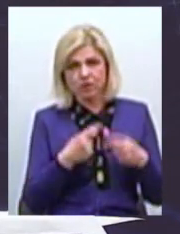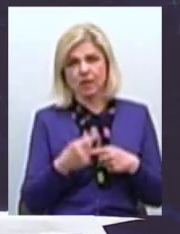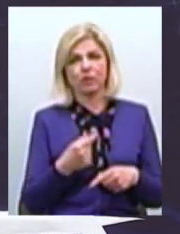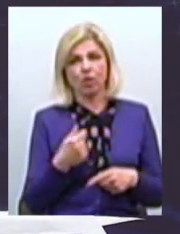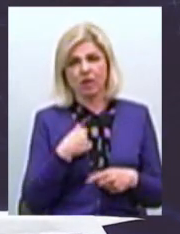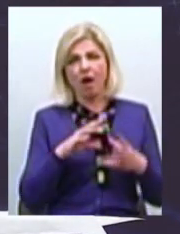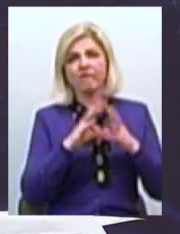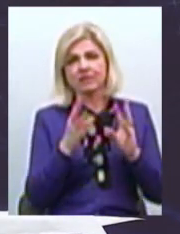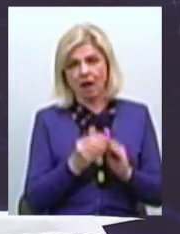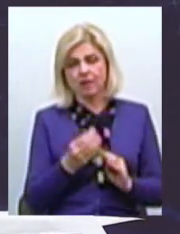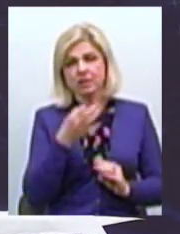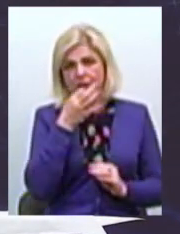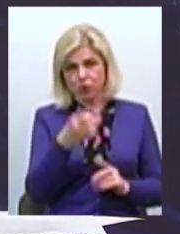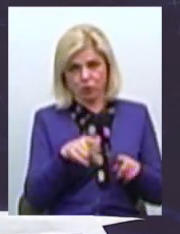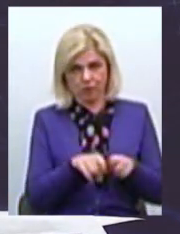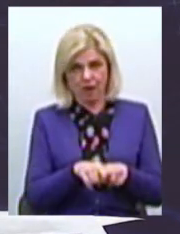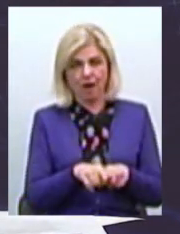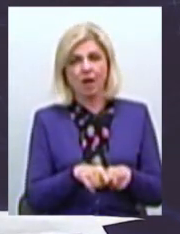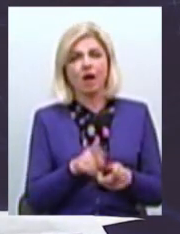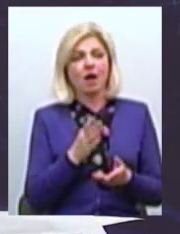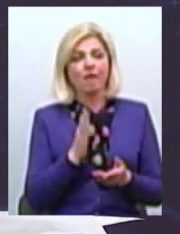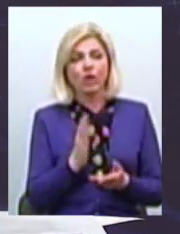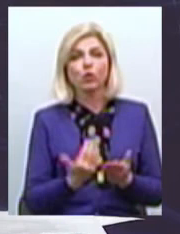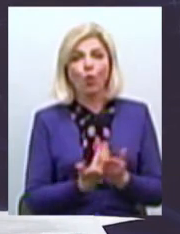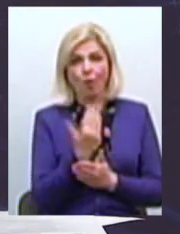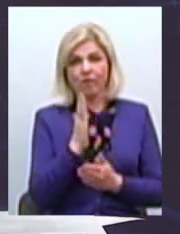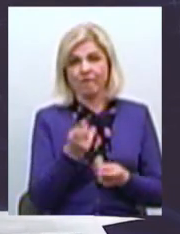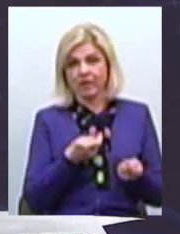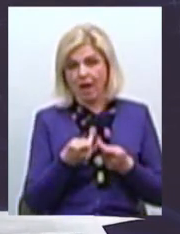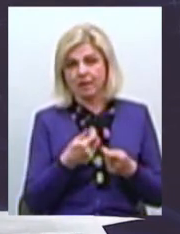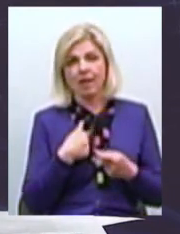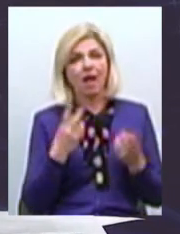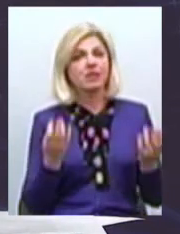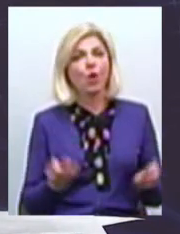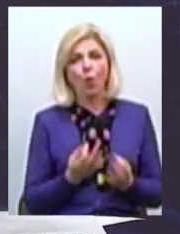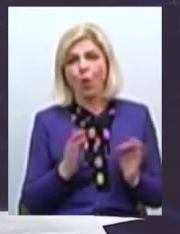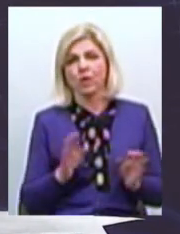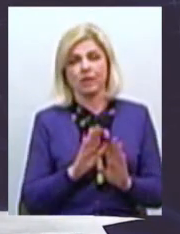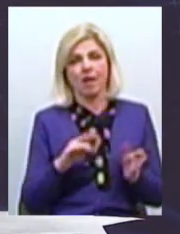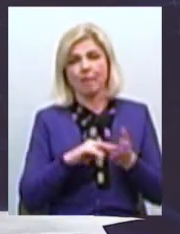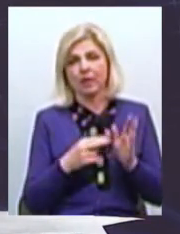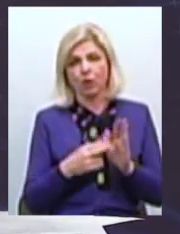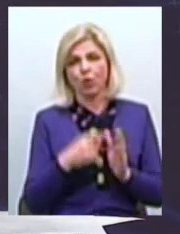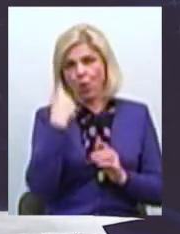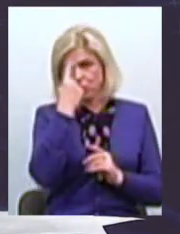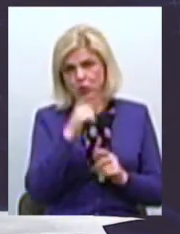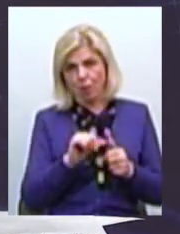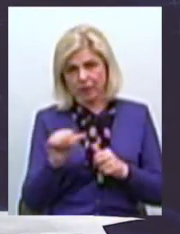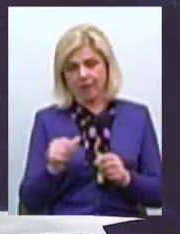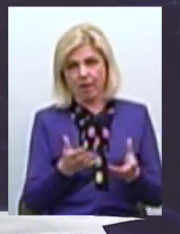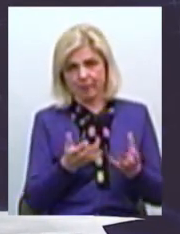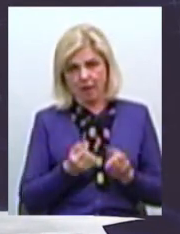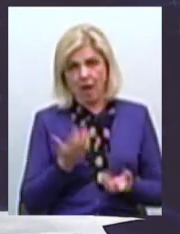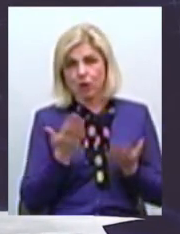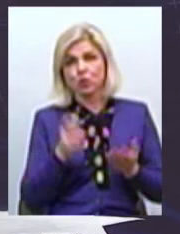скажу так Будучи новачком у владі Я ніколи не планую особливо прийом Якщо людина приїхала з